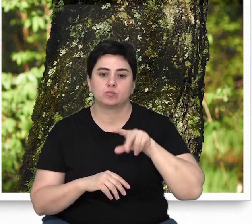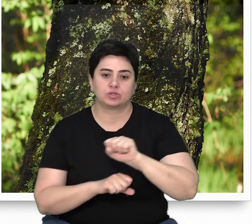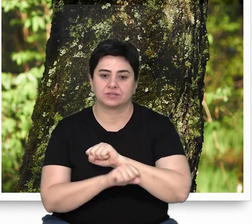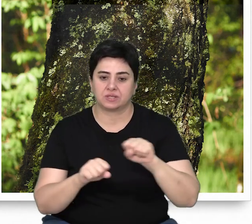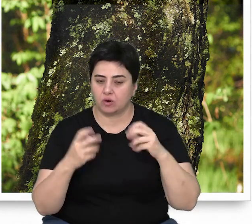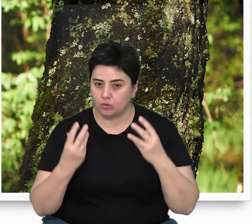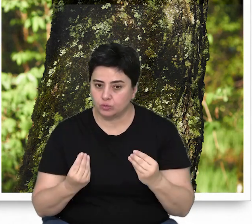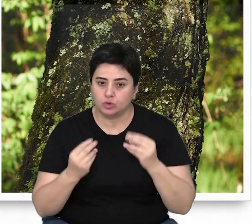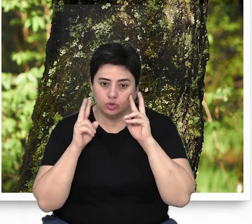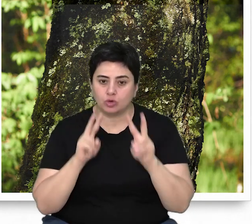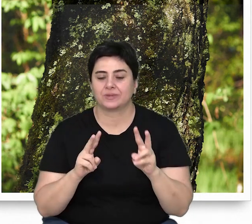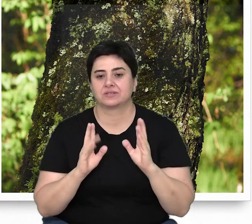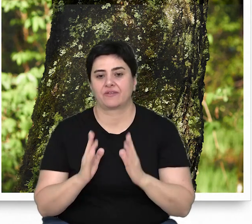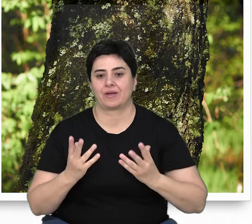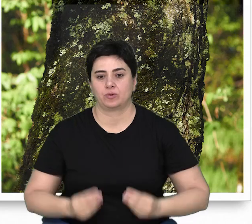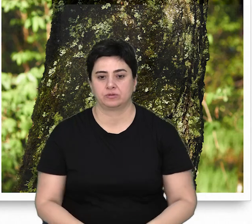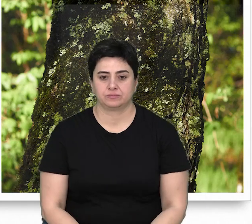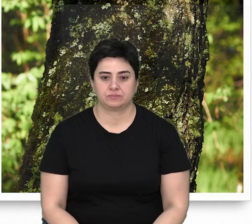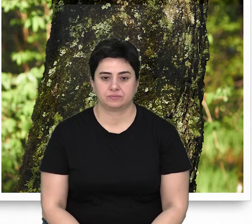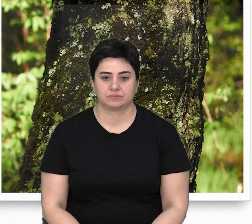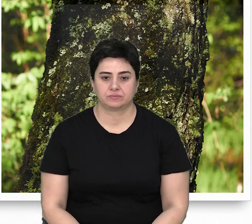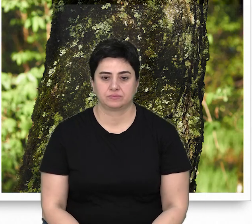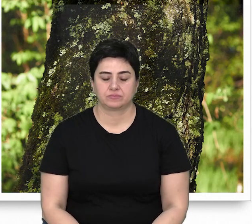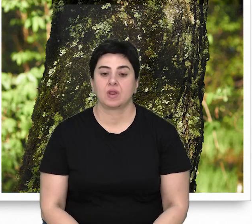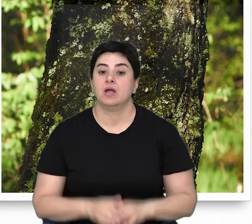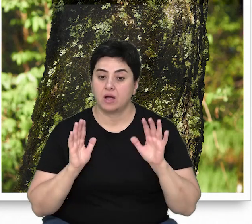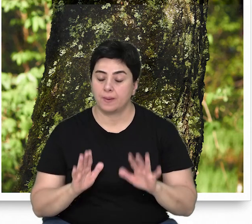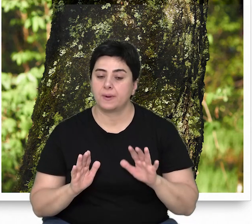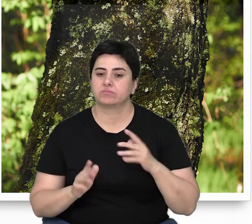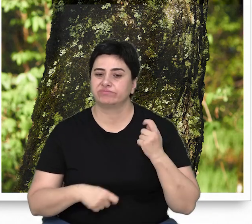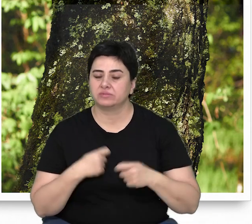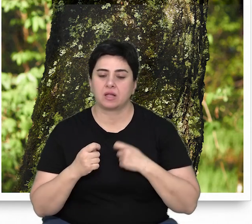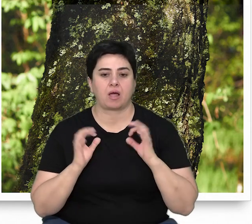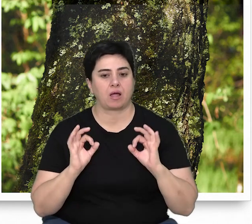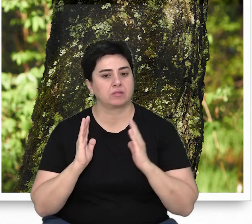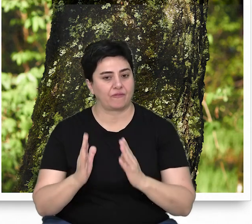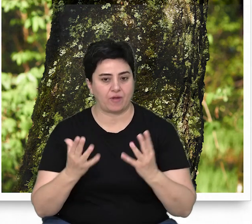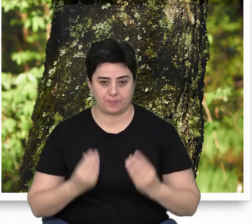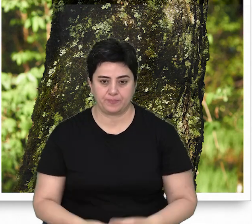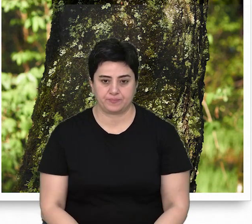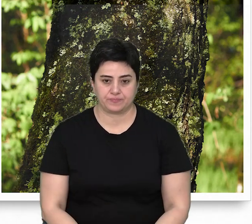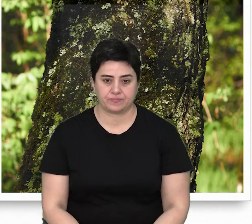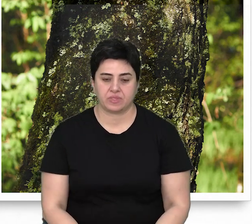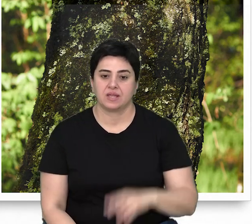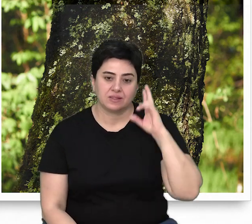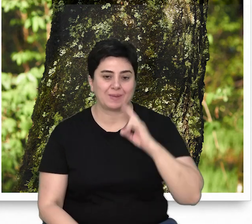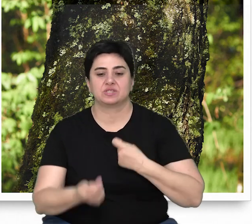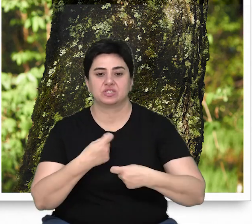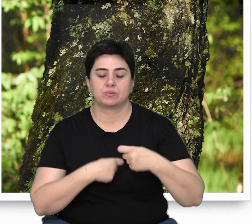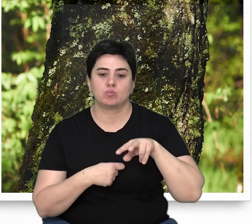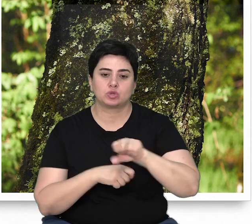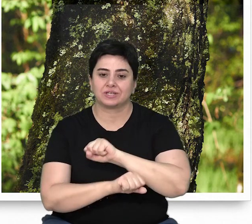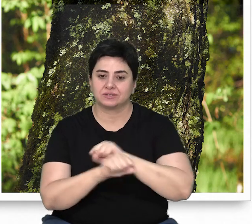nedeniyle yapılan kesimlerin görülmesi devam etmektedir. Ancak bahaneler daima aynı olmaktadır. Temiz